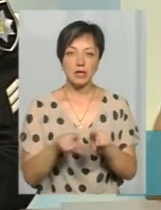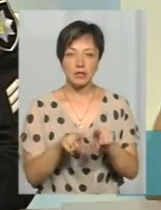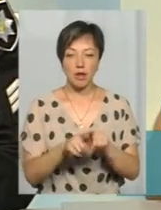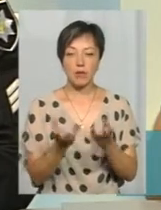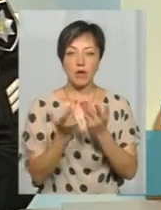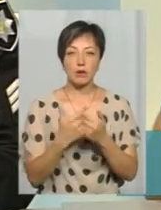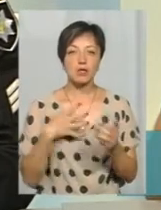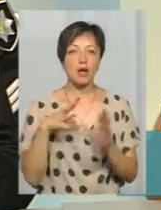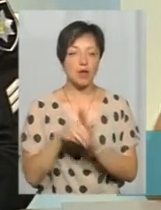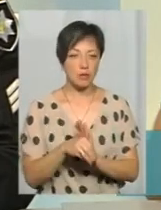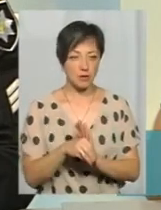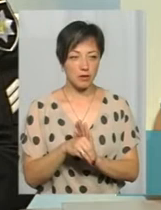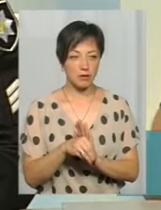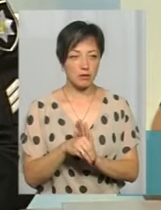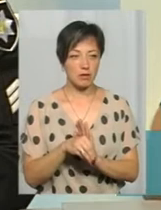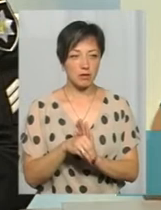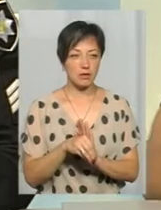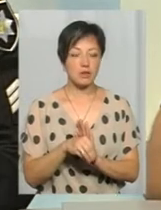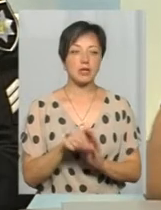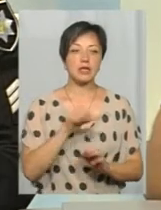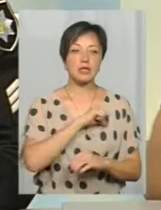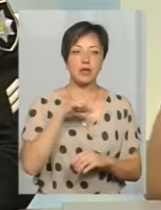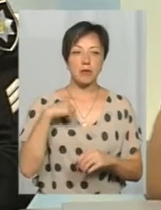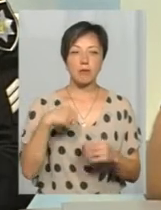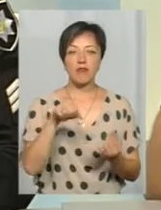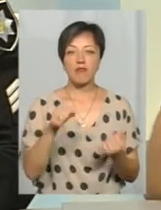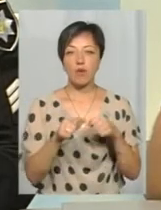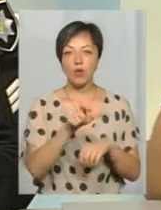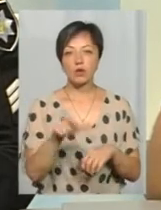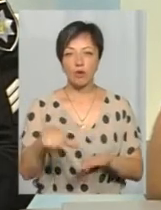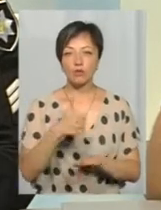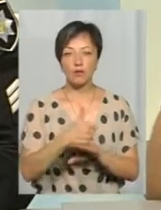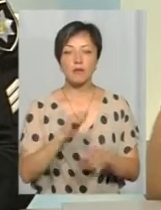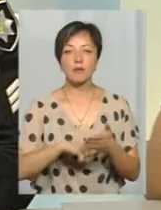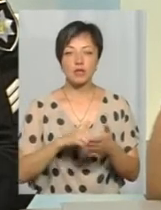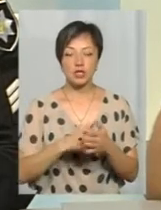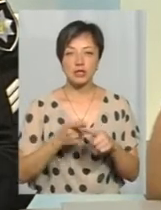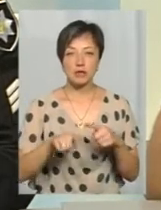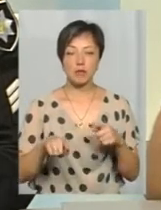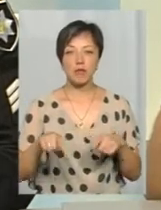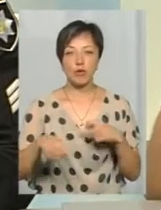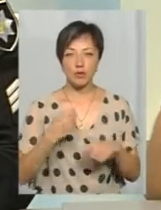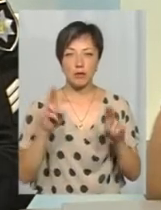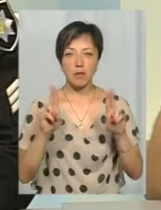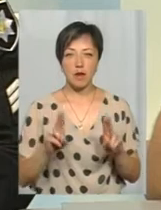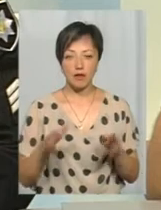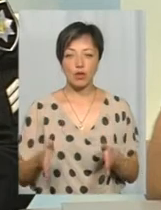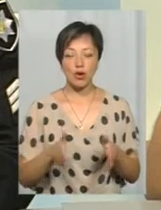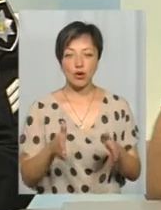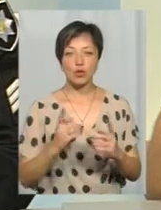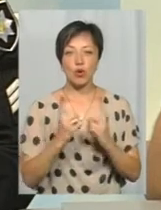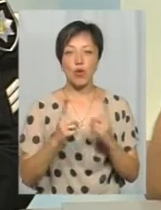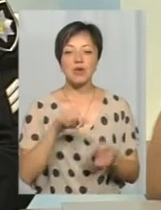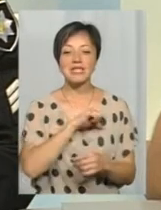кількості загиблих. Тобто самі водії, скажімо, основні причини – це порушення правил дорожнього руху в основному водіями.